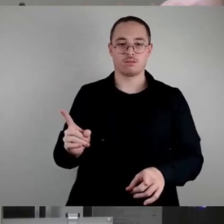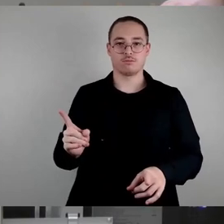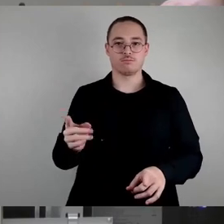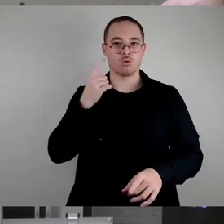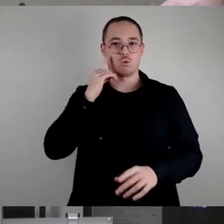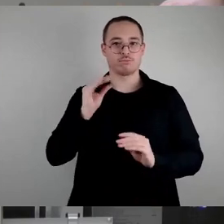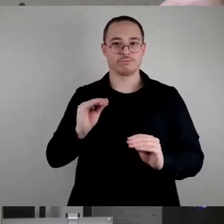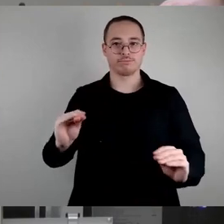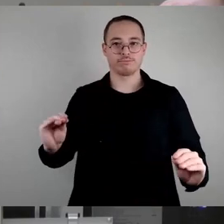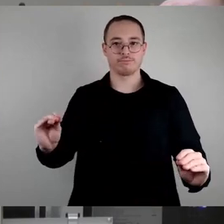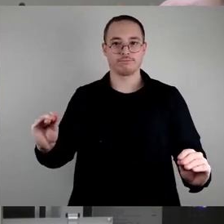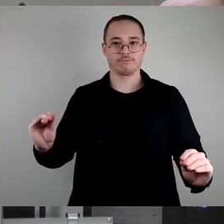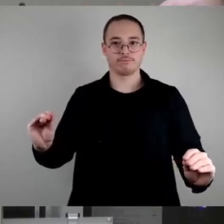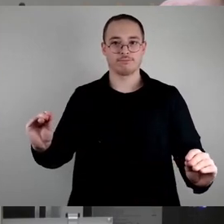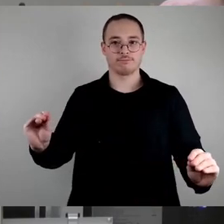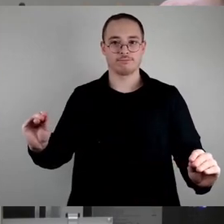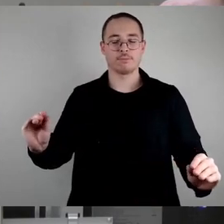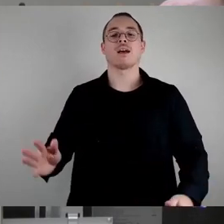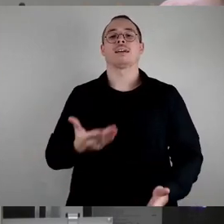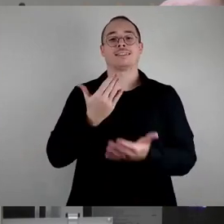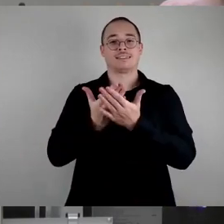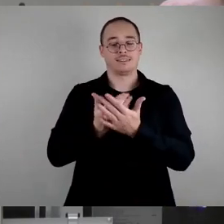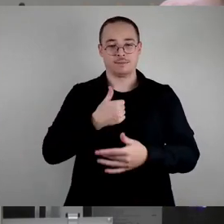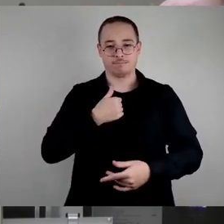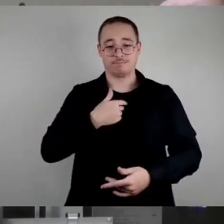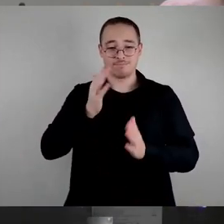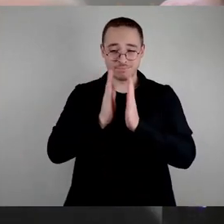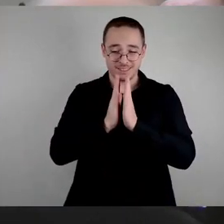Deswegen bitte ich Sie, stimmen Sie unserem Antrag zu.